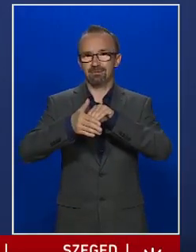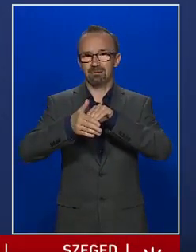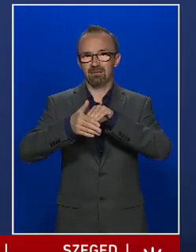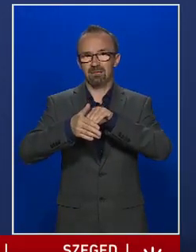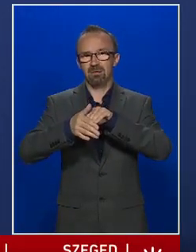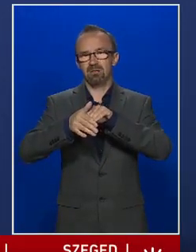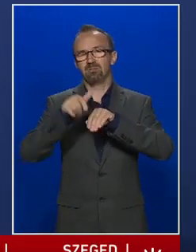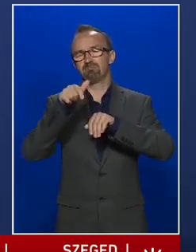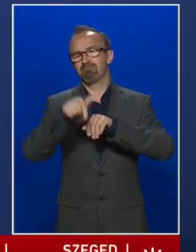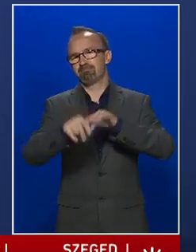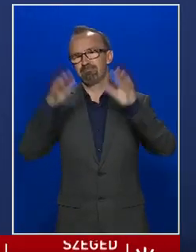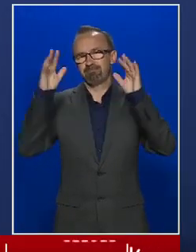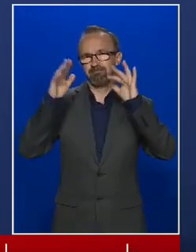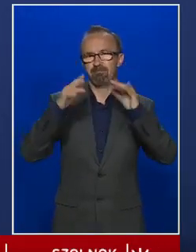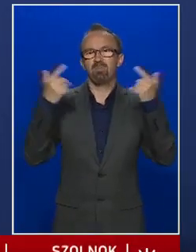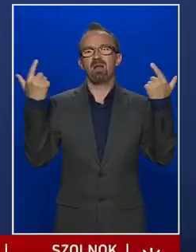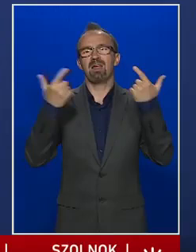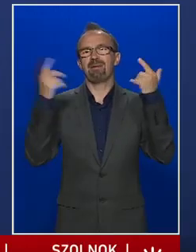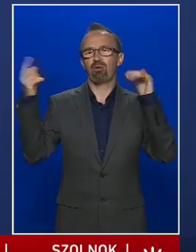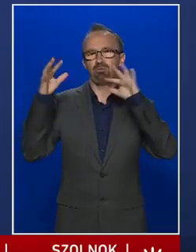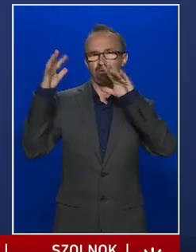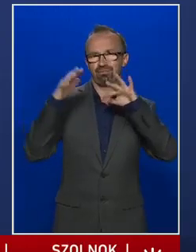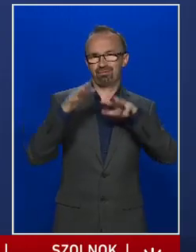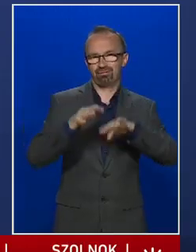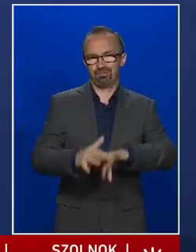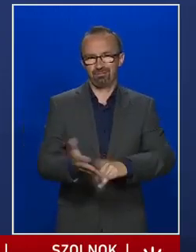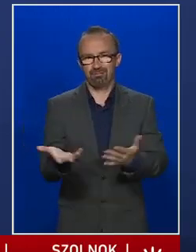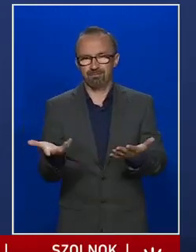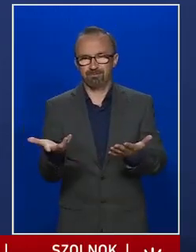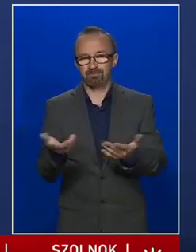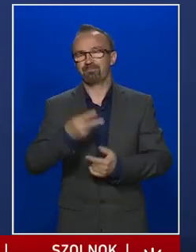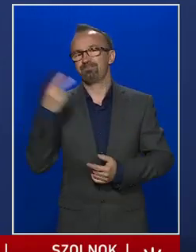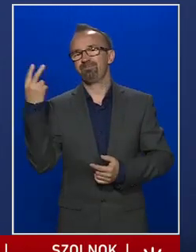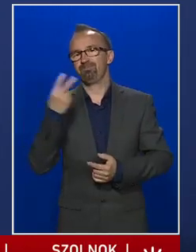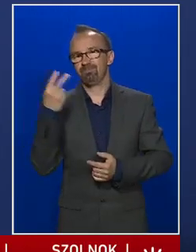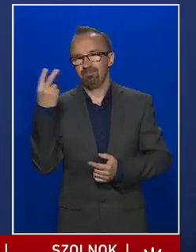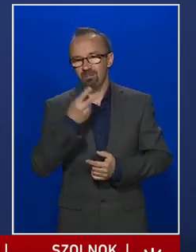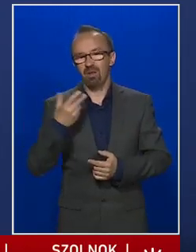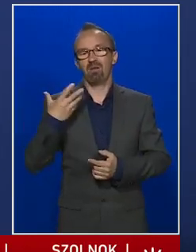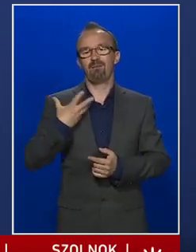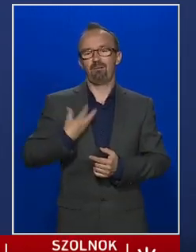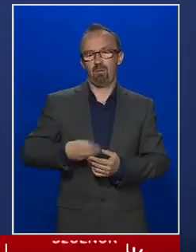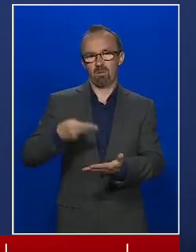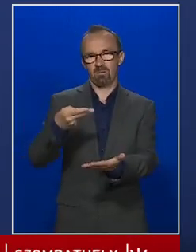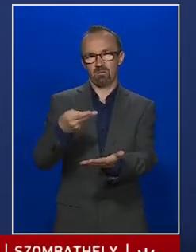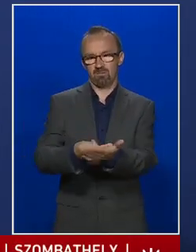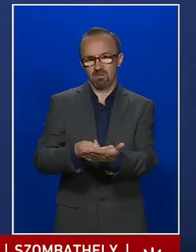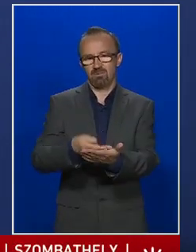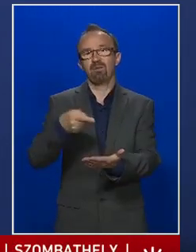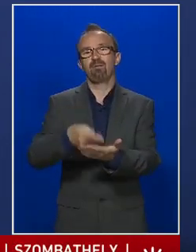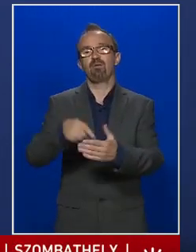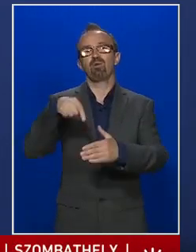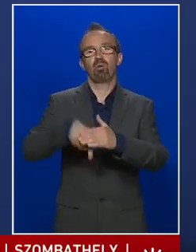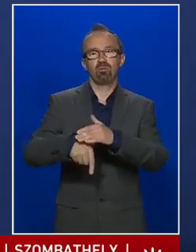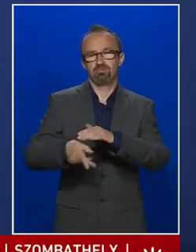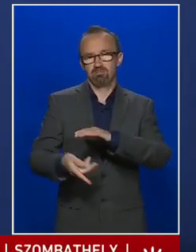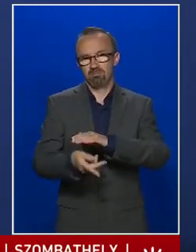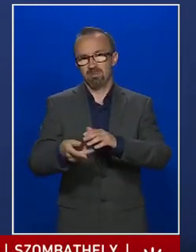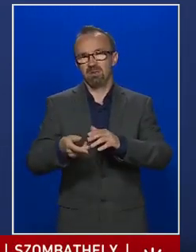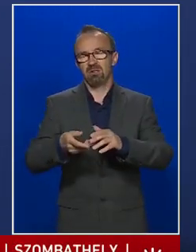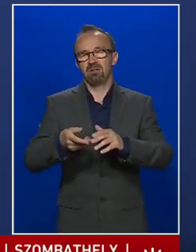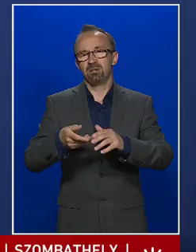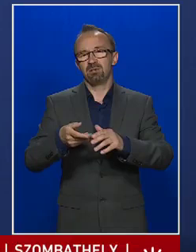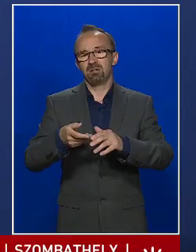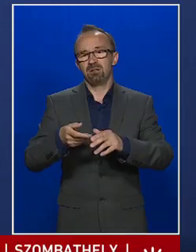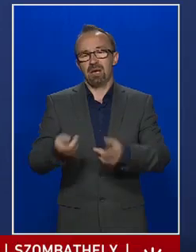rájuk rakódik a levegőből minden, és természetesen a földben teremnek, tehát nyilvánvalóan